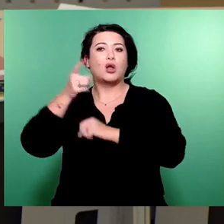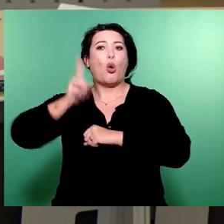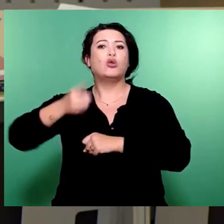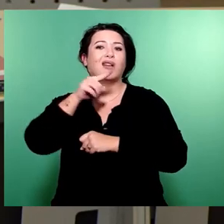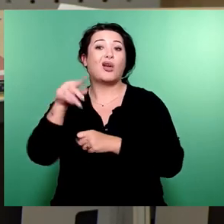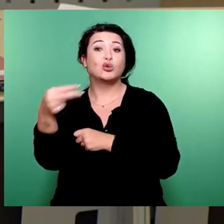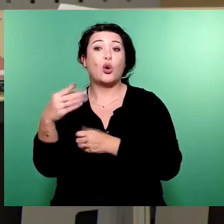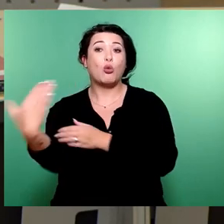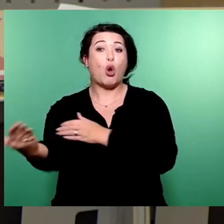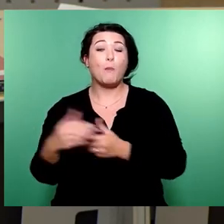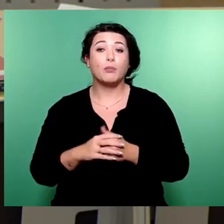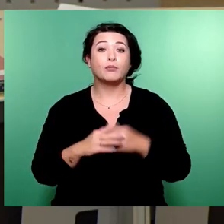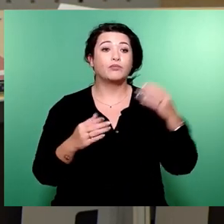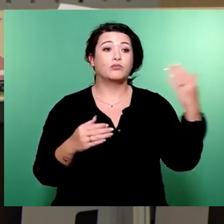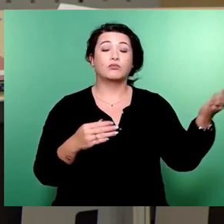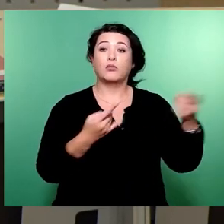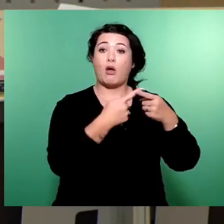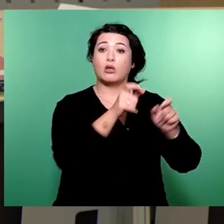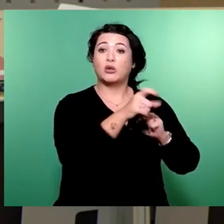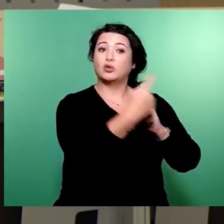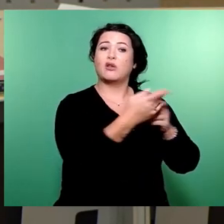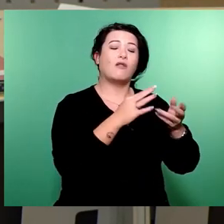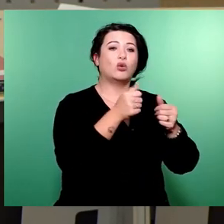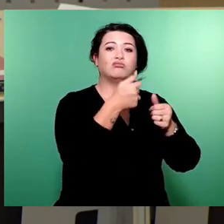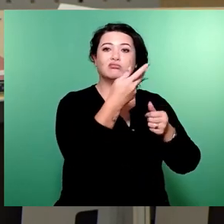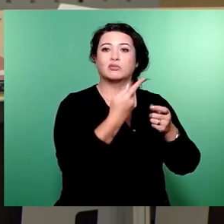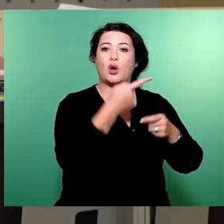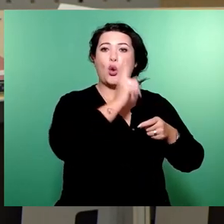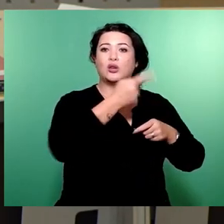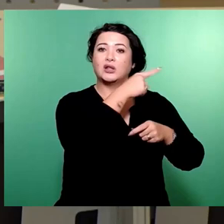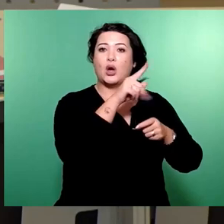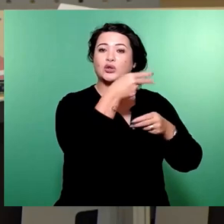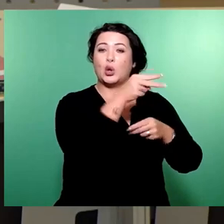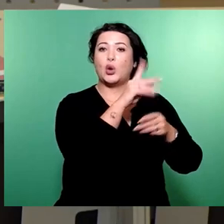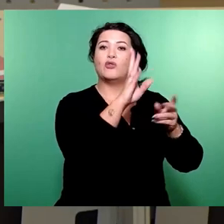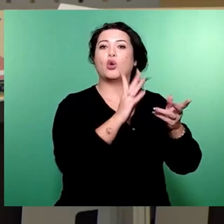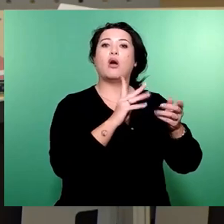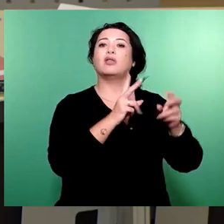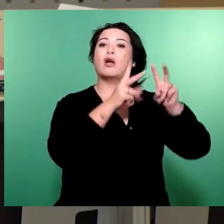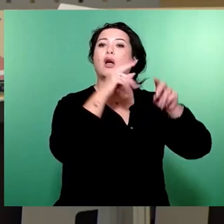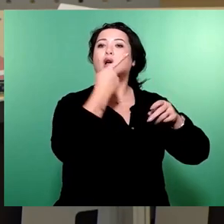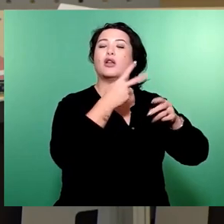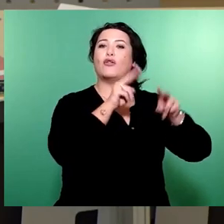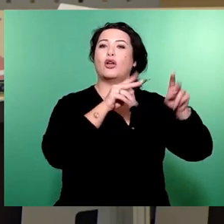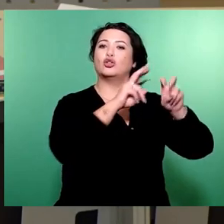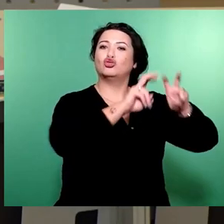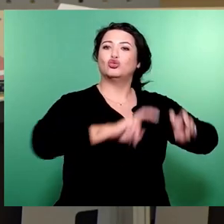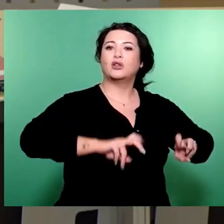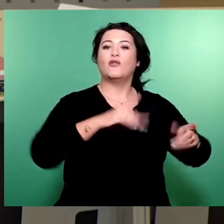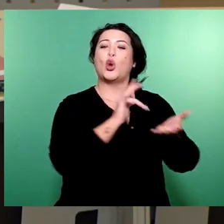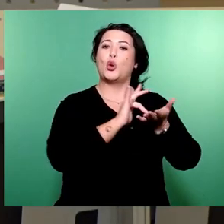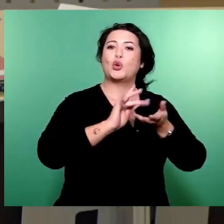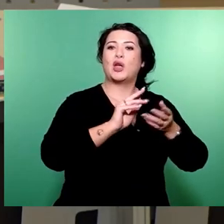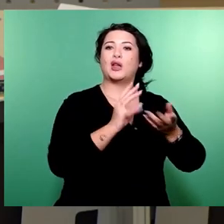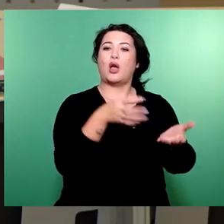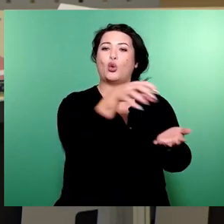angesprochen, bekommt mehrere hunderttausend Euro für eine Machbarkeitsstudie zu einer neuen Hygieneausstellung, einer konzeptionslosen